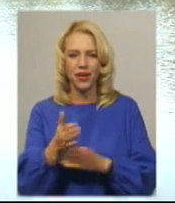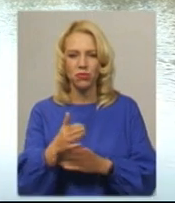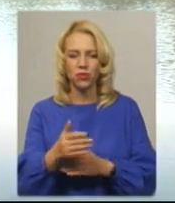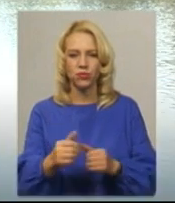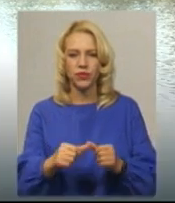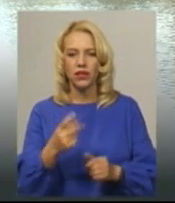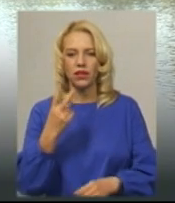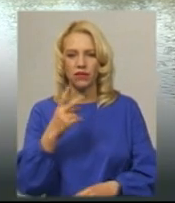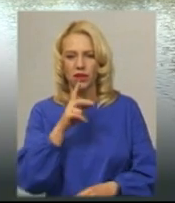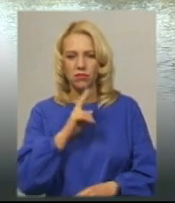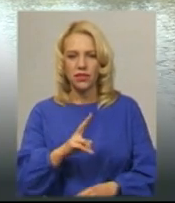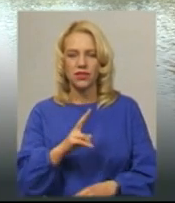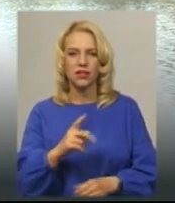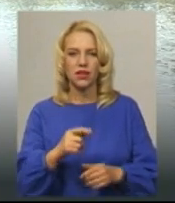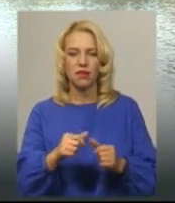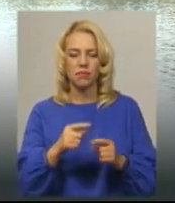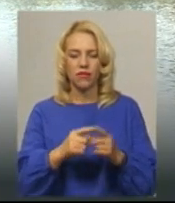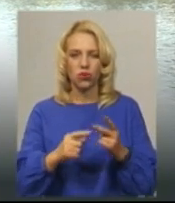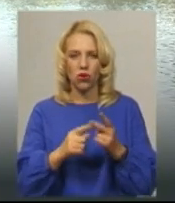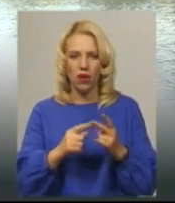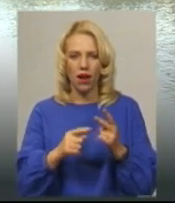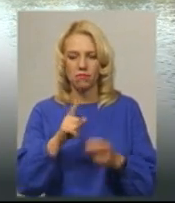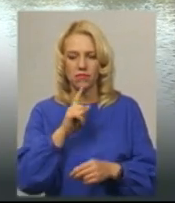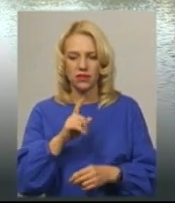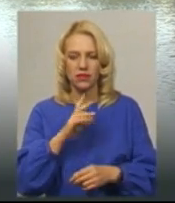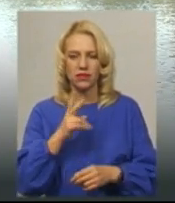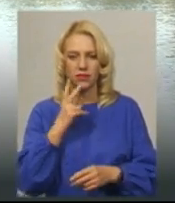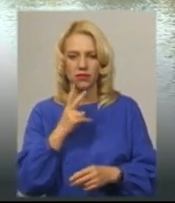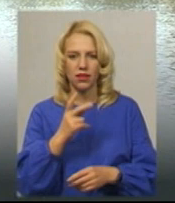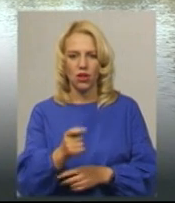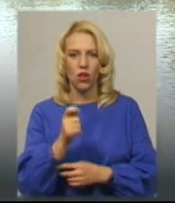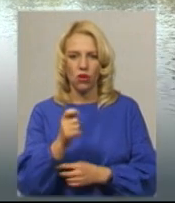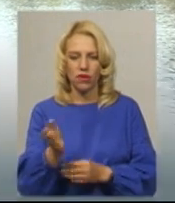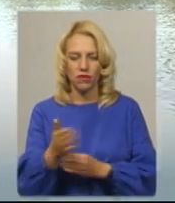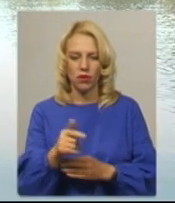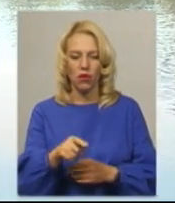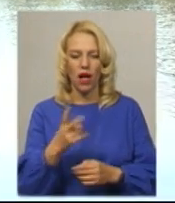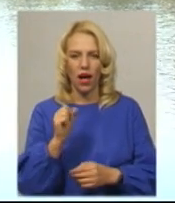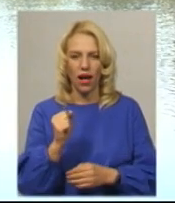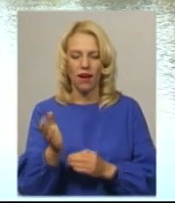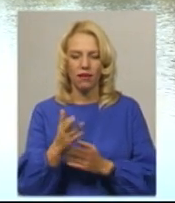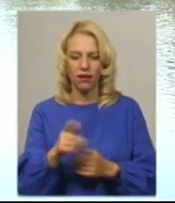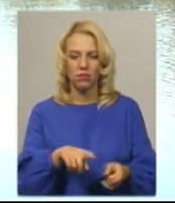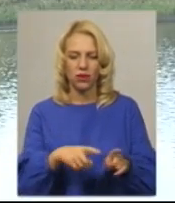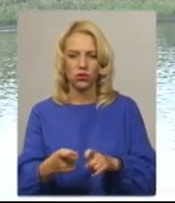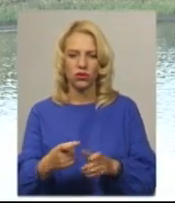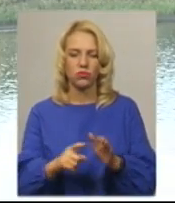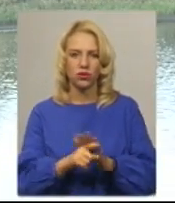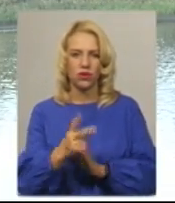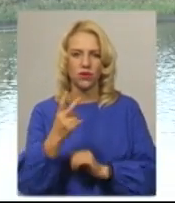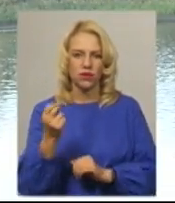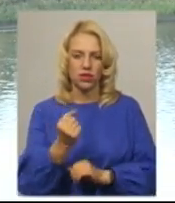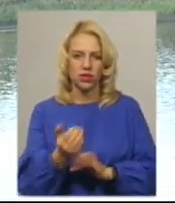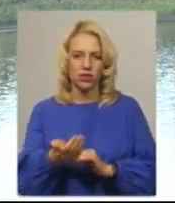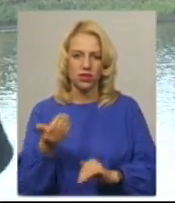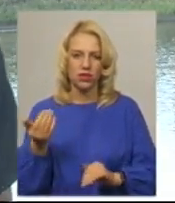півтора місяця назад рівня води впав. А риба почала вдохнути тут десь тижнів два-три назад. Я вважаю,